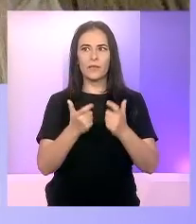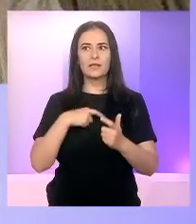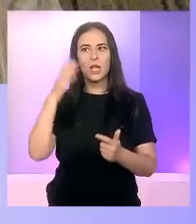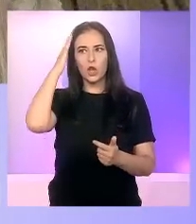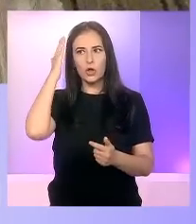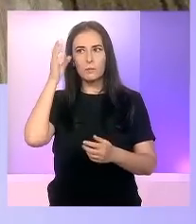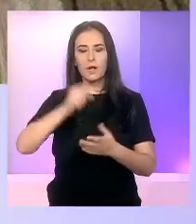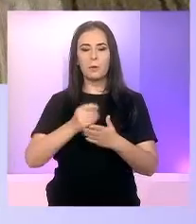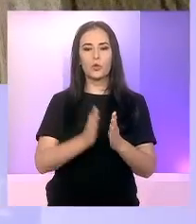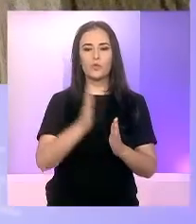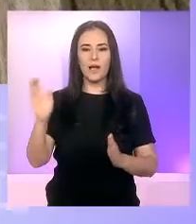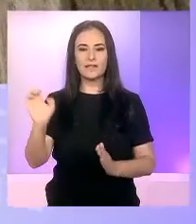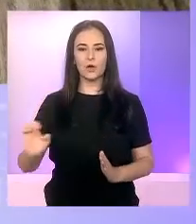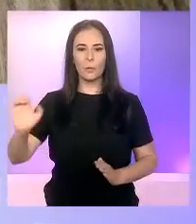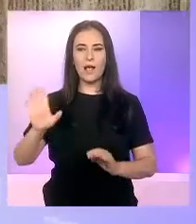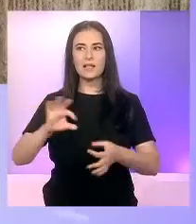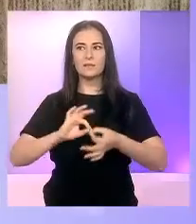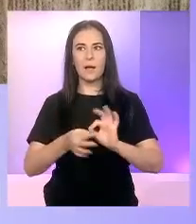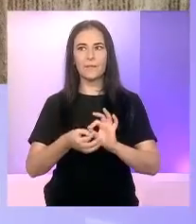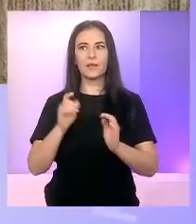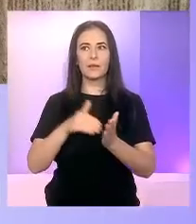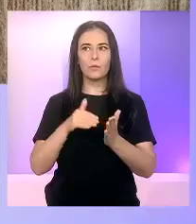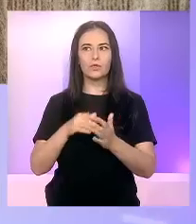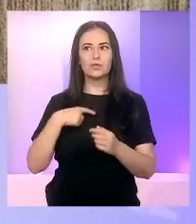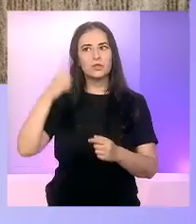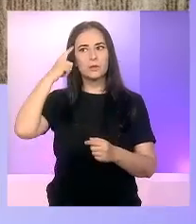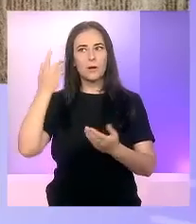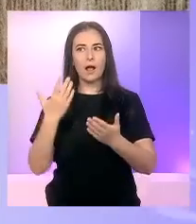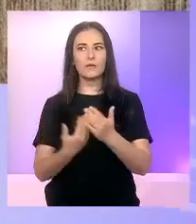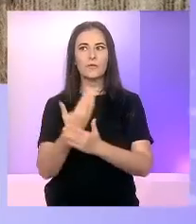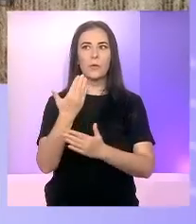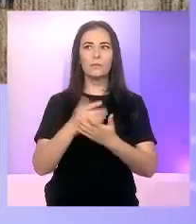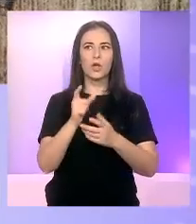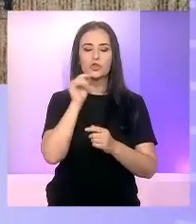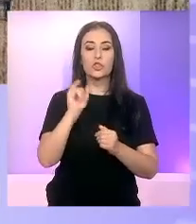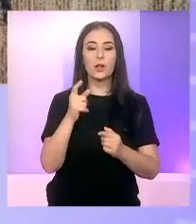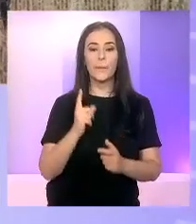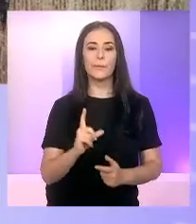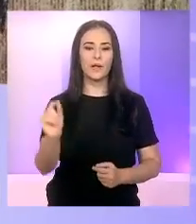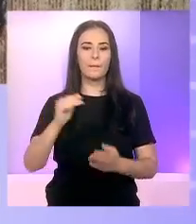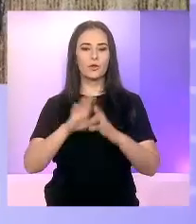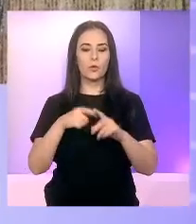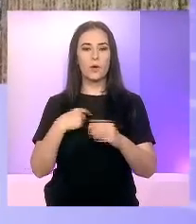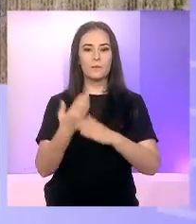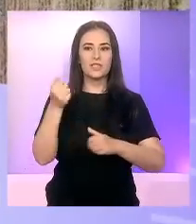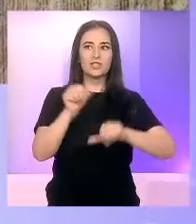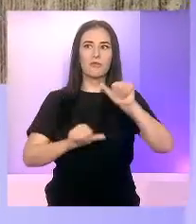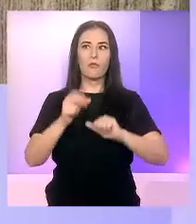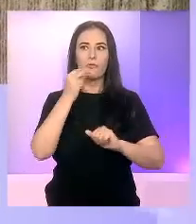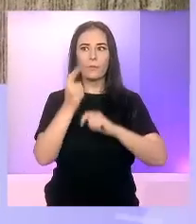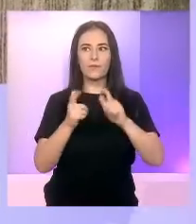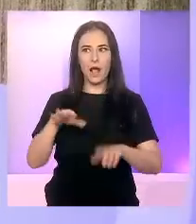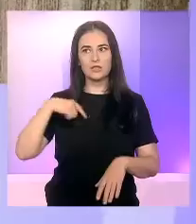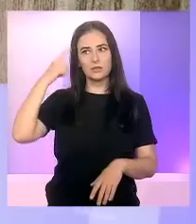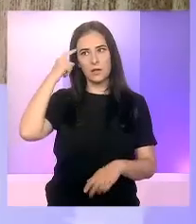dorită în vestul Europei, dar asta nu înseamnă că trebuie și noi să suferim din această plicină, pentru că vine 15 septembrie și credeți